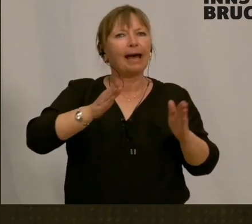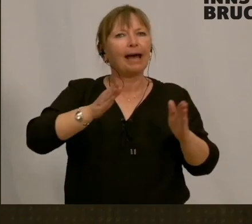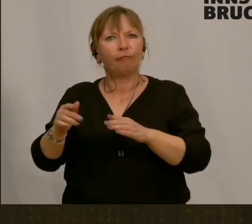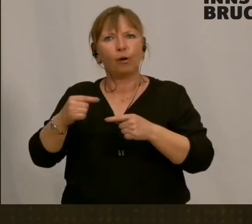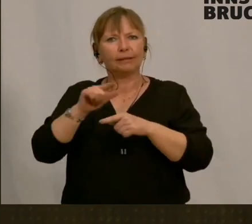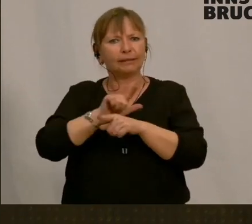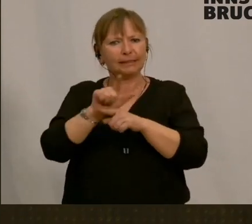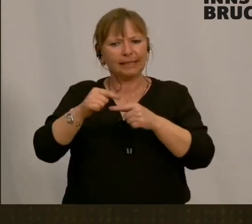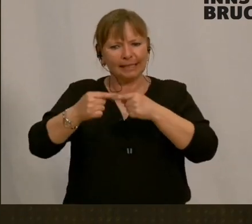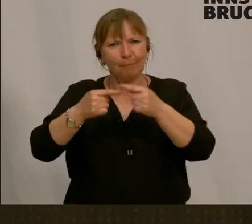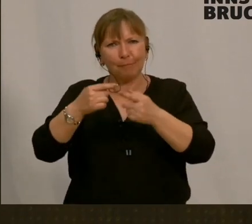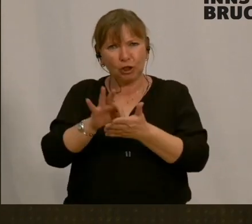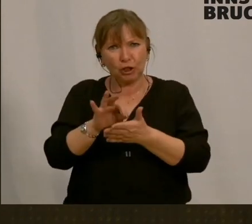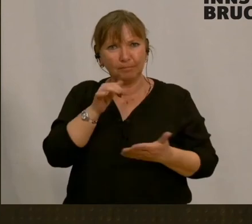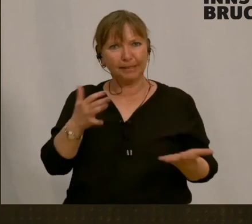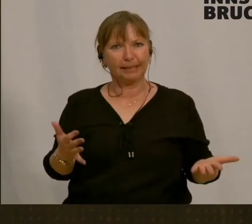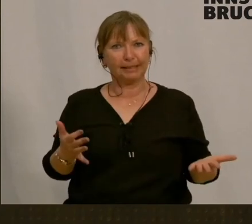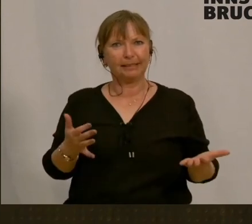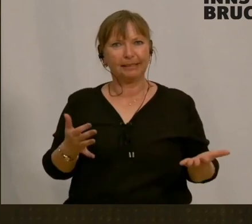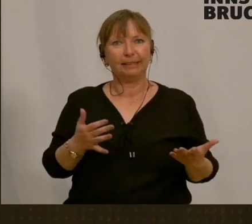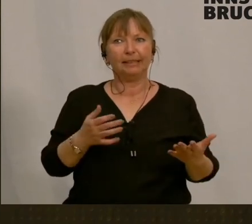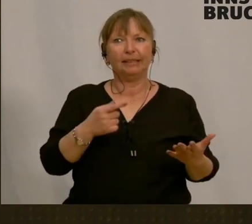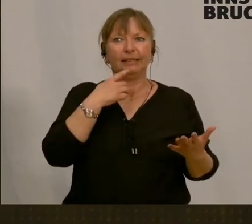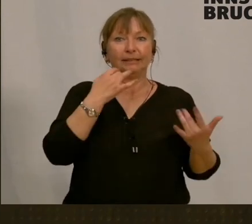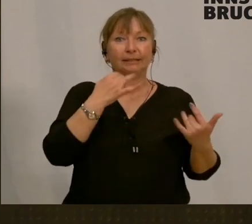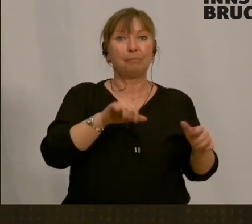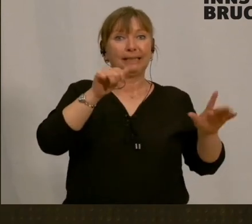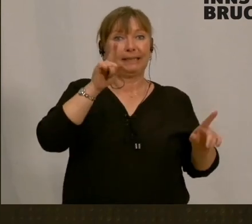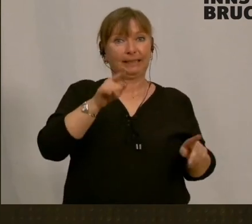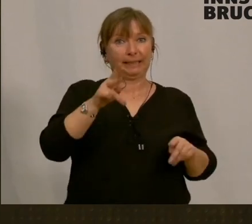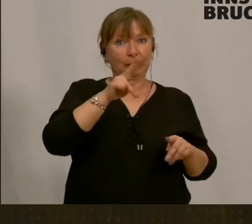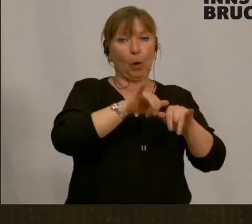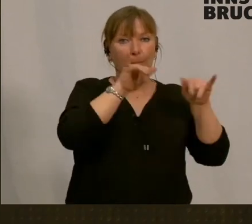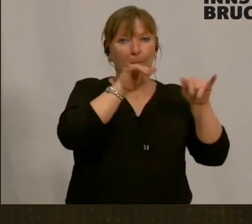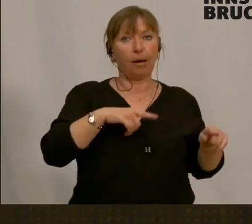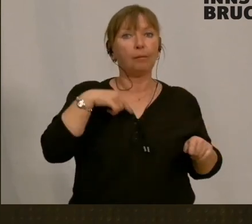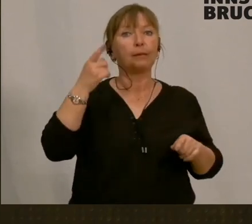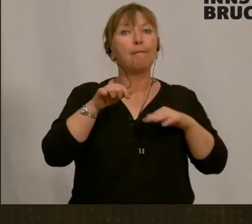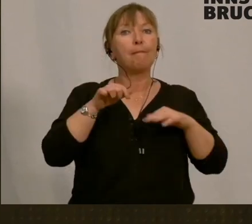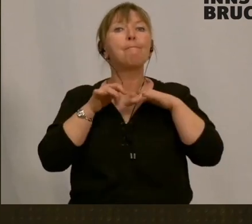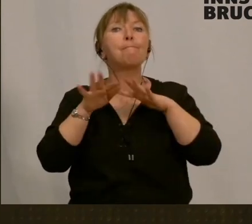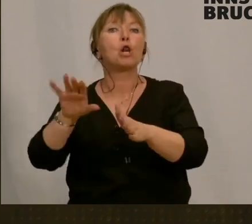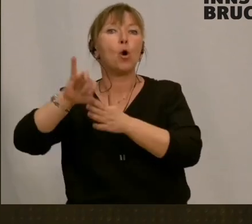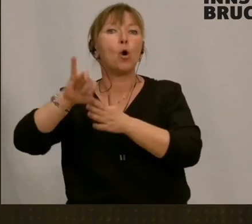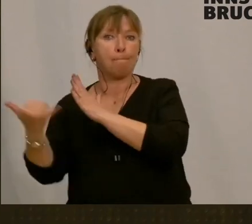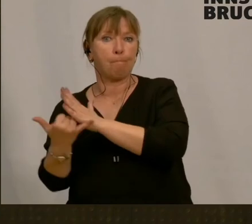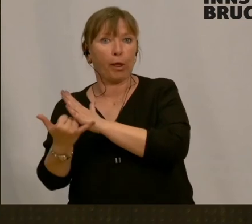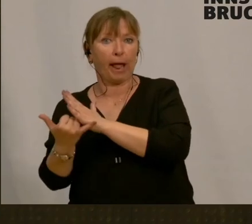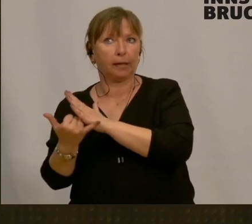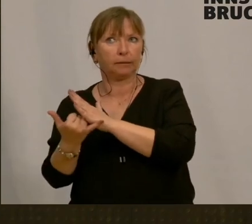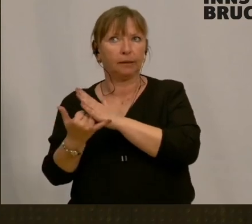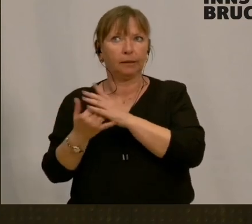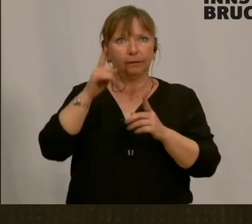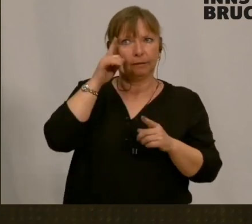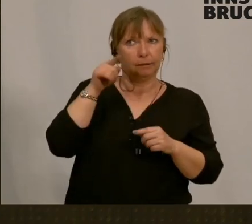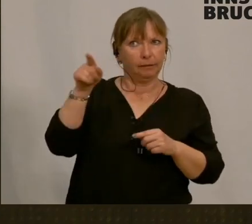Jetzt reden wir von 6.000 Euro. Danach machen wir Millionenprojekte. Allerdings können wir die nicht machen, weil wir bis dato noch keine gemacht haben. Deswegen stellt